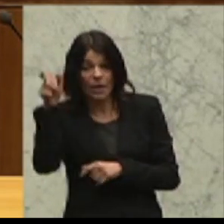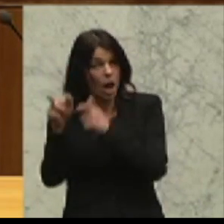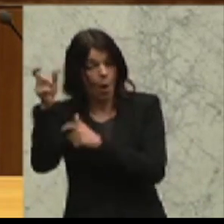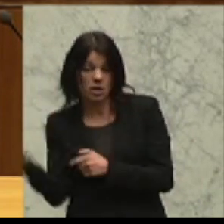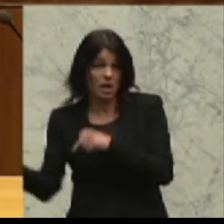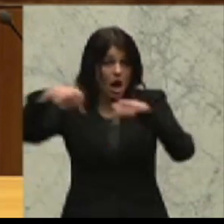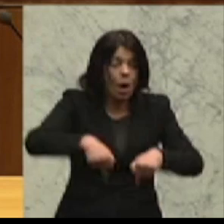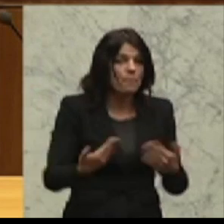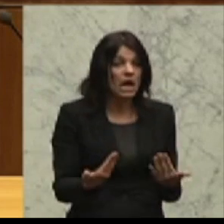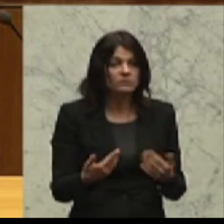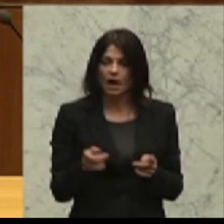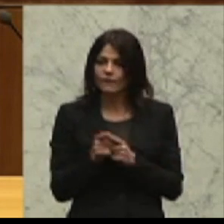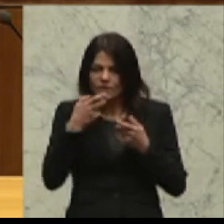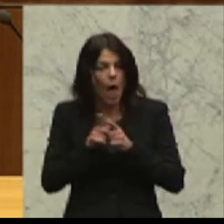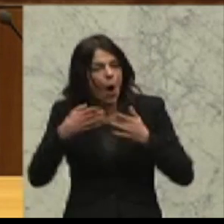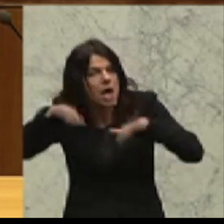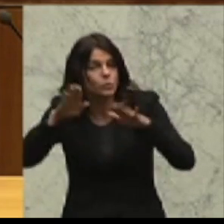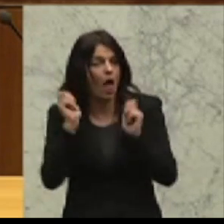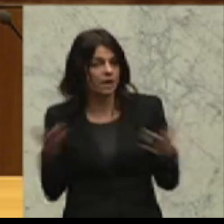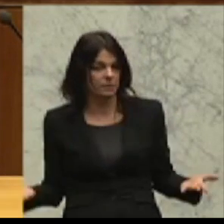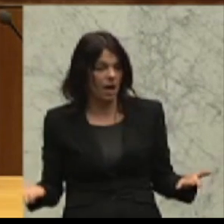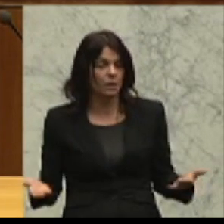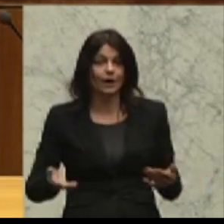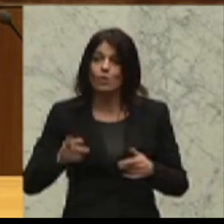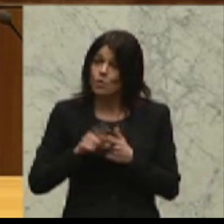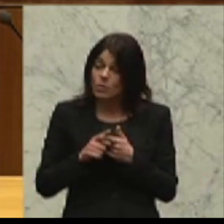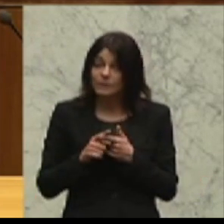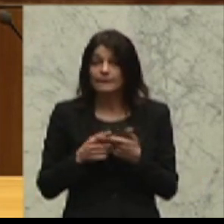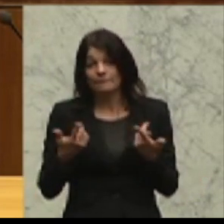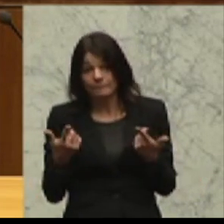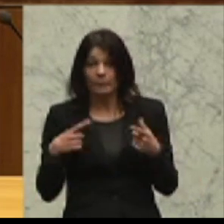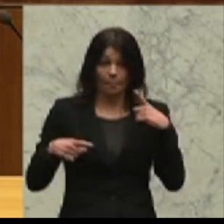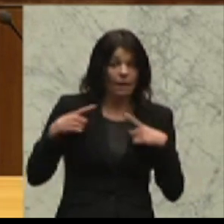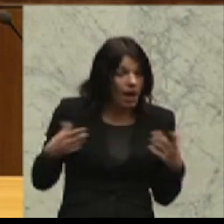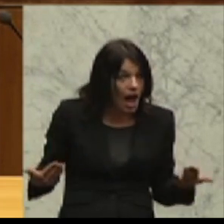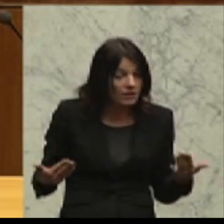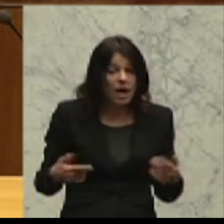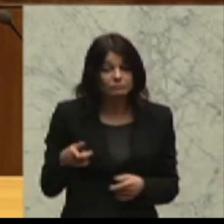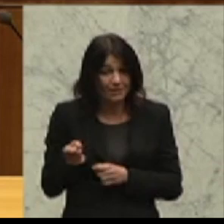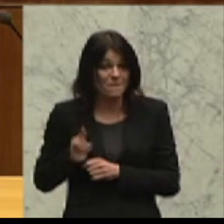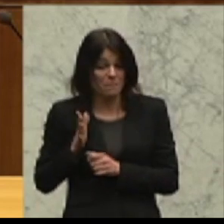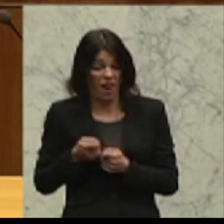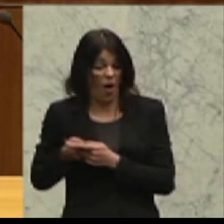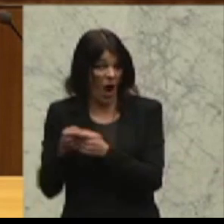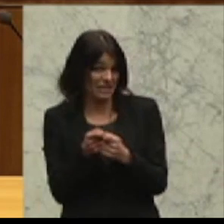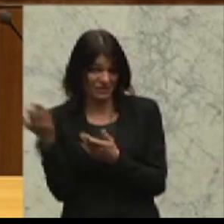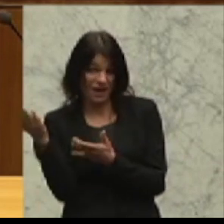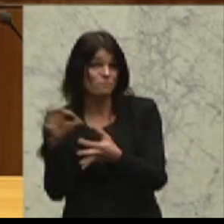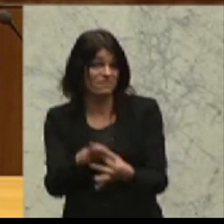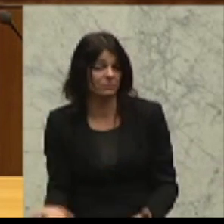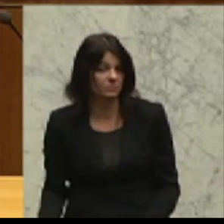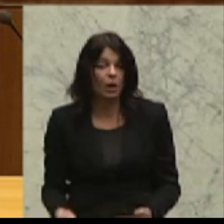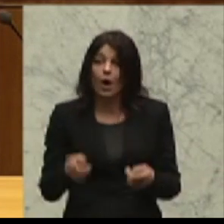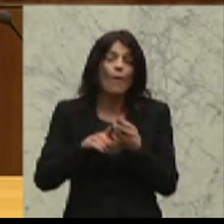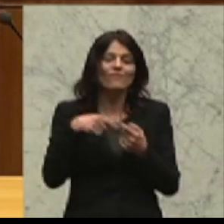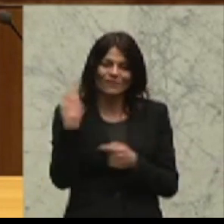Asylanträgen und zum Gute leider in kriminellen Organisationen verhaftet sind. Und was wir